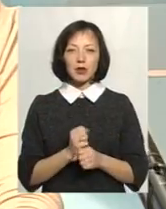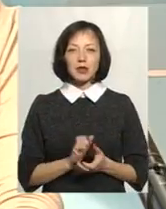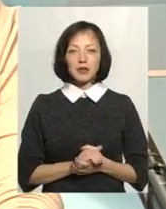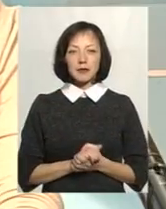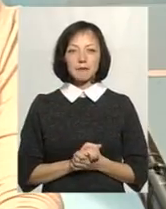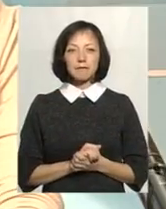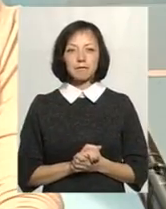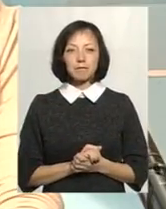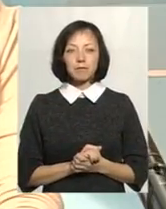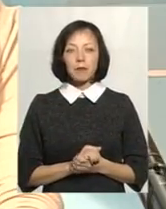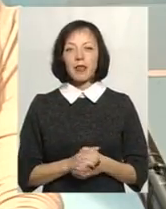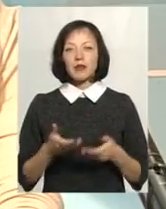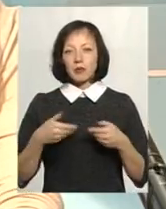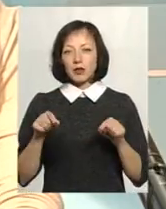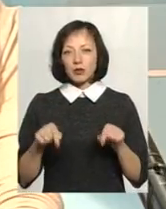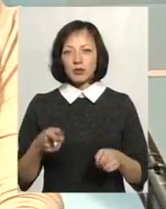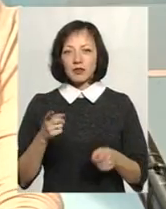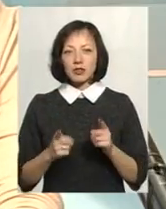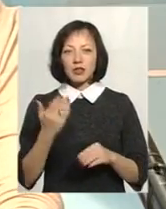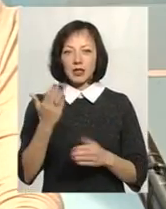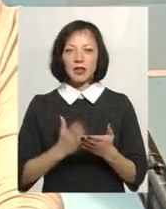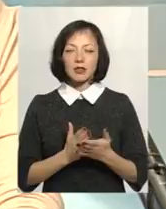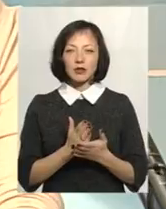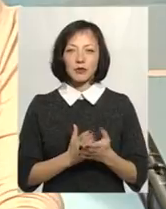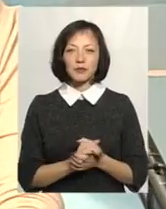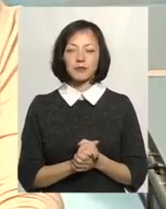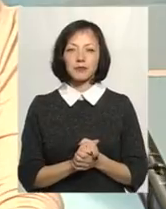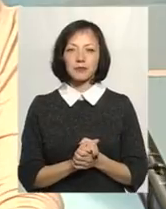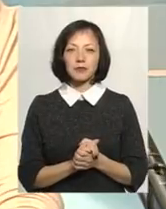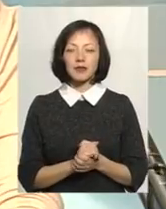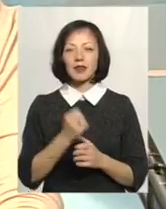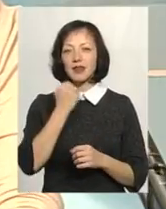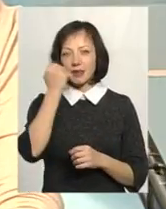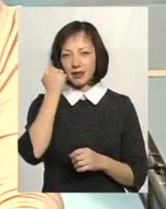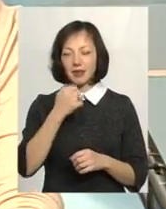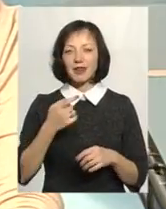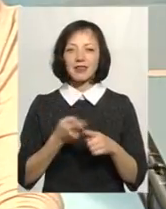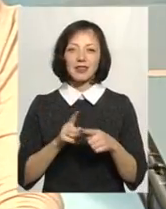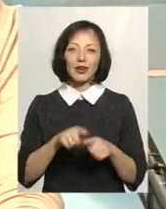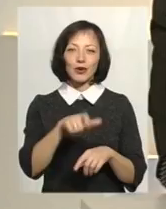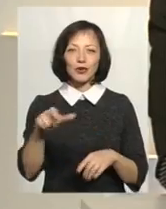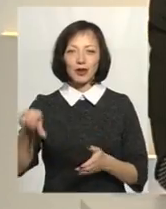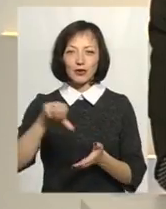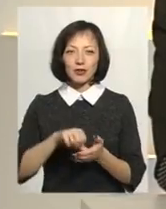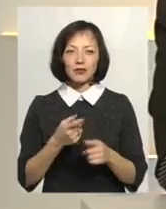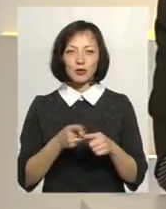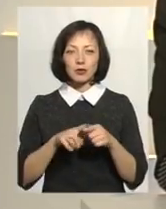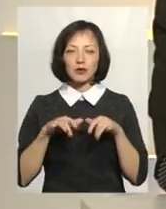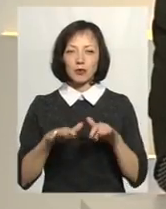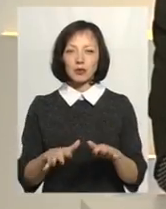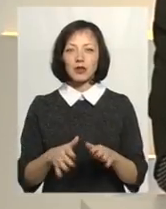щоб нам допомогти. І те, що ми тут, це, звичайно, їхня заслуга. Дякую, Людмила, стільки подяк, стільки людей брало у тому участь.